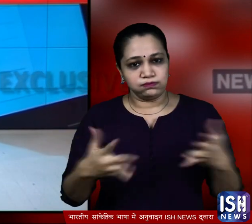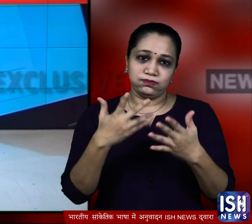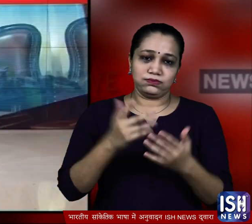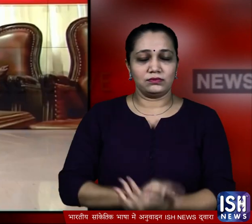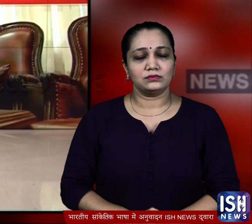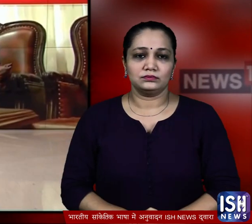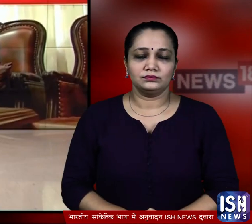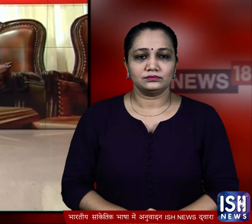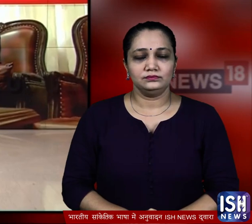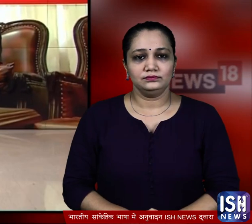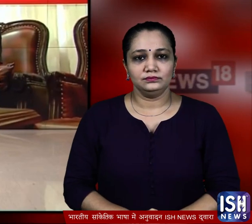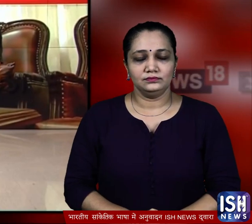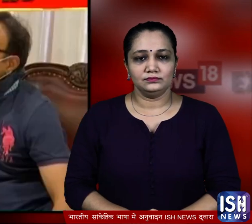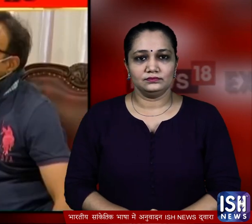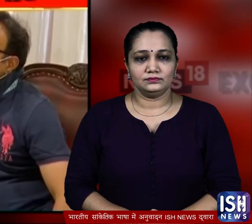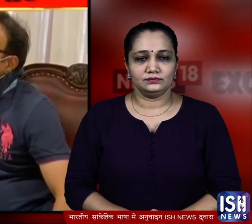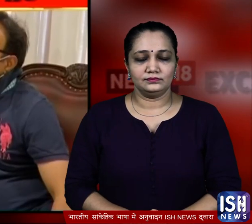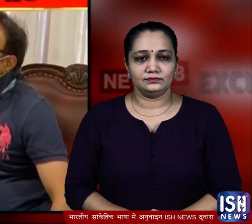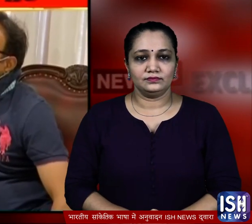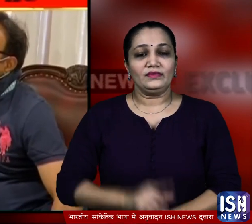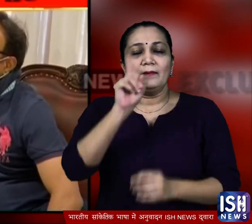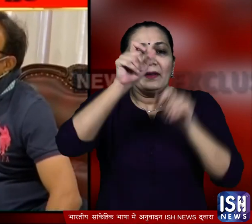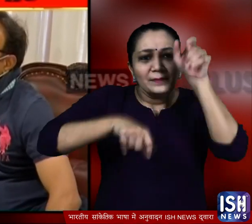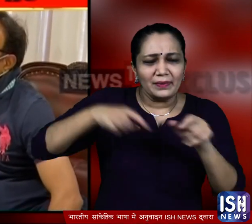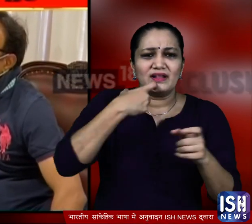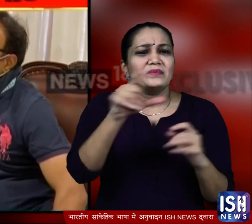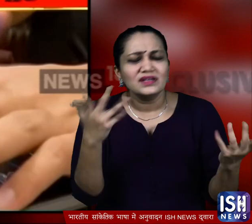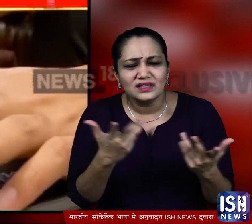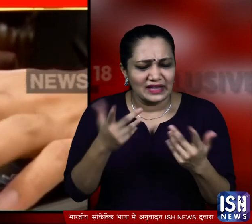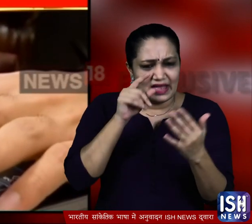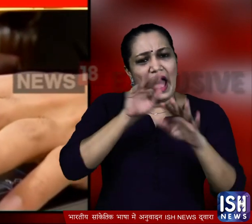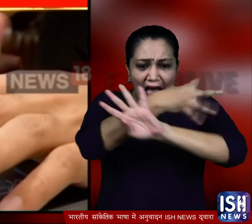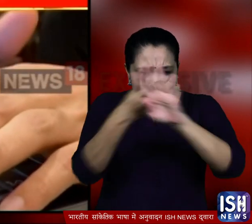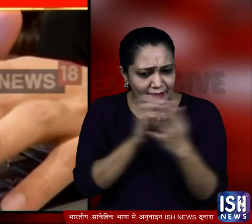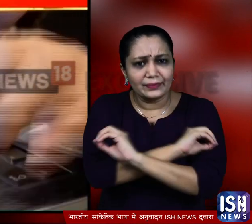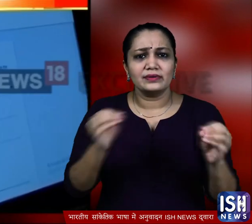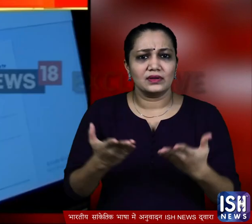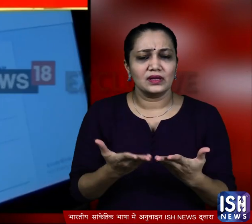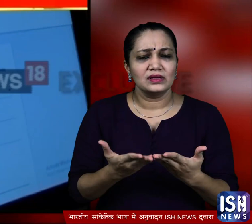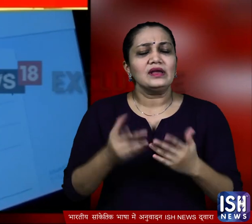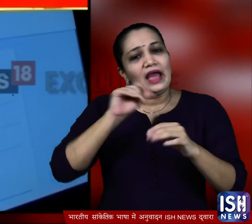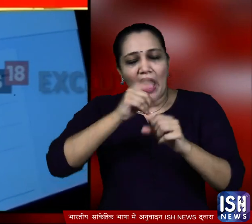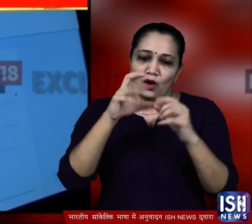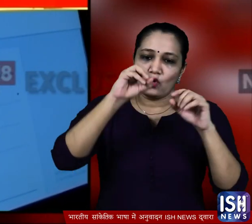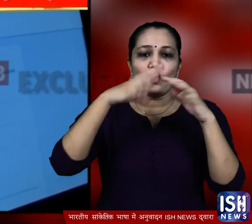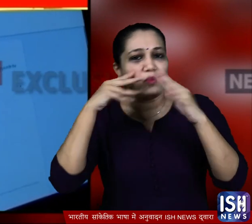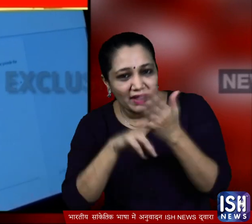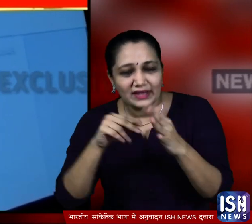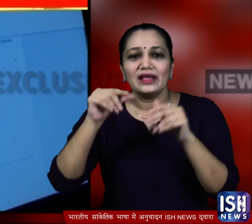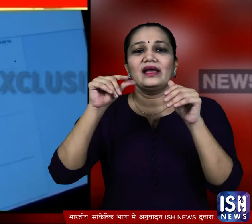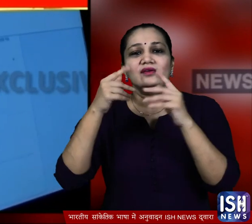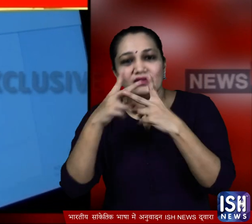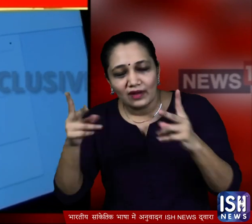के लोगों को भी टीका लगवाने के मंजूरी दे दिये लेकिन लोगों की शिकायत है कि उन्हें टाइम स्लोट ही नहीं मिल रहा यानि वो कोविन आप या